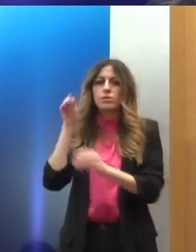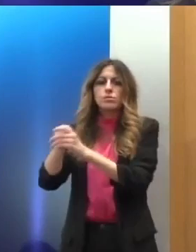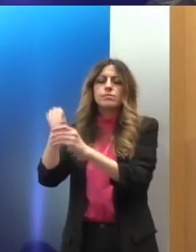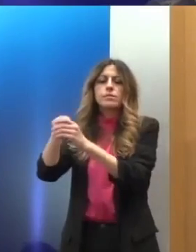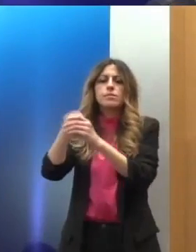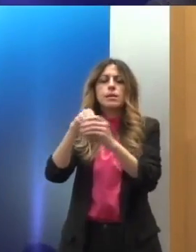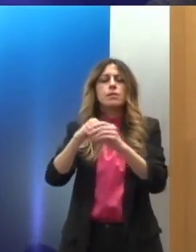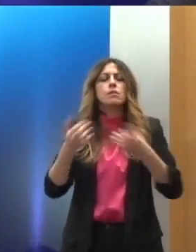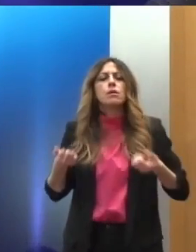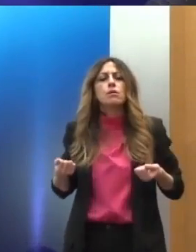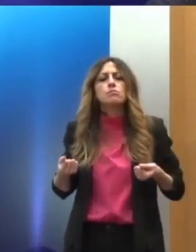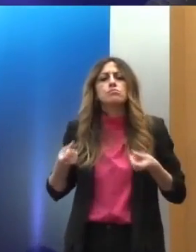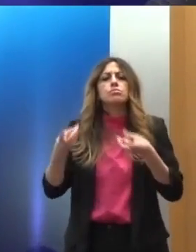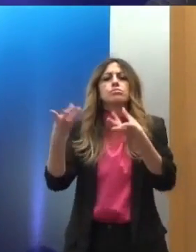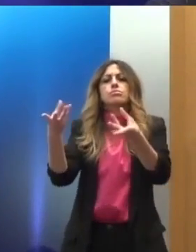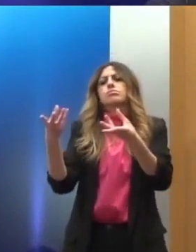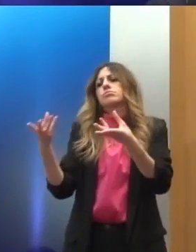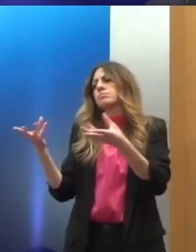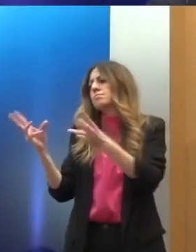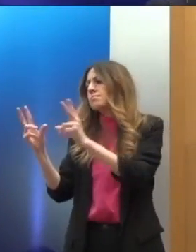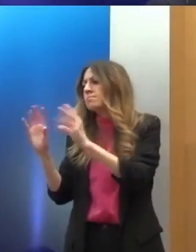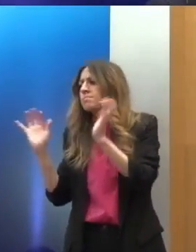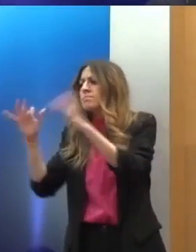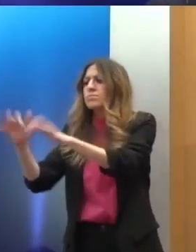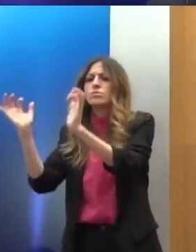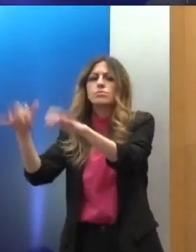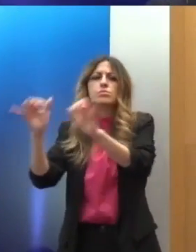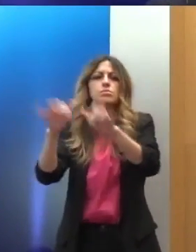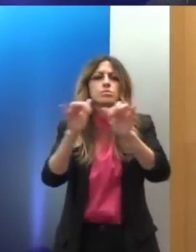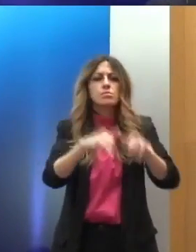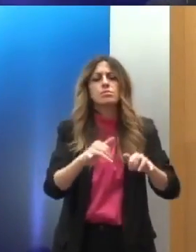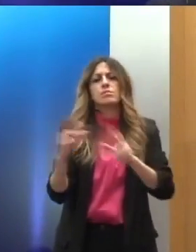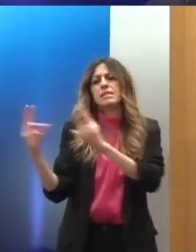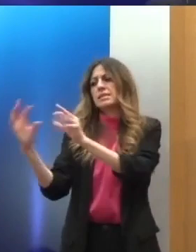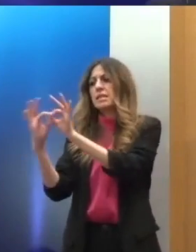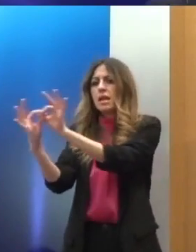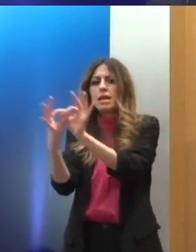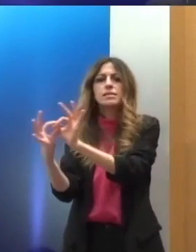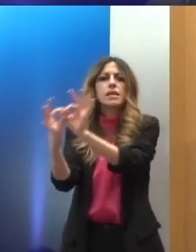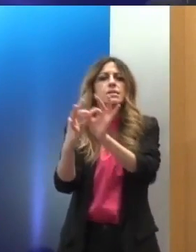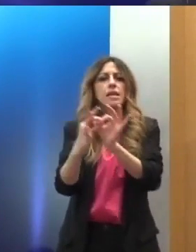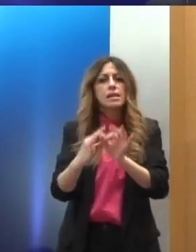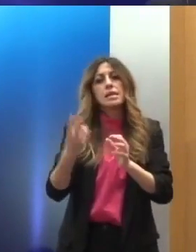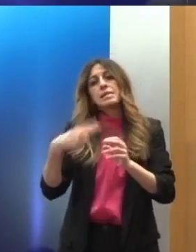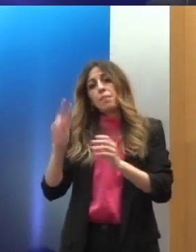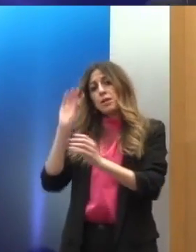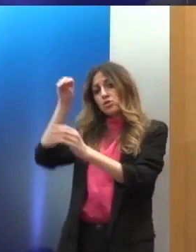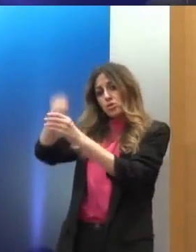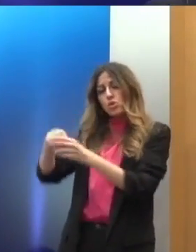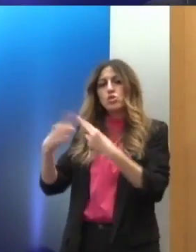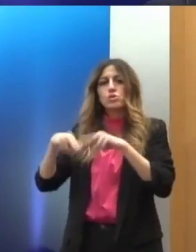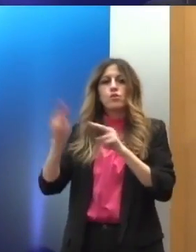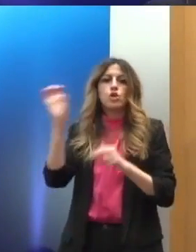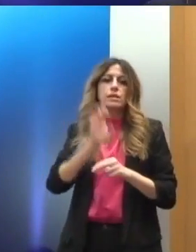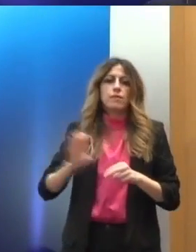συναθρήσεων σε πλατφόρμες συνεργασίας, ιδίως στο Συμβούλιο της Ευρώπης, αλλά όχι